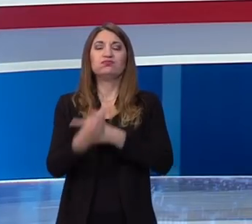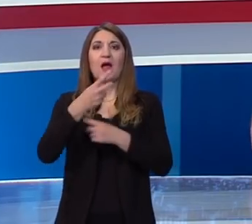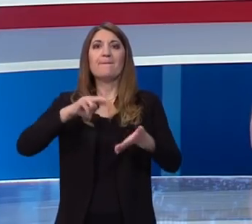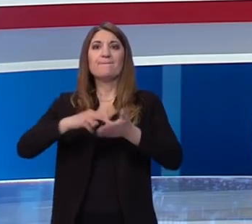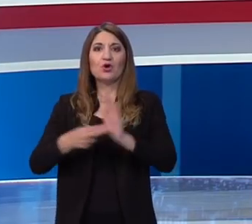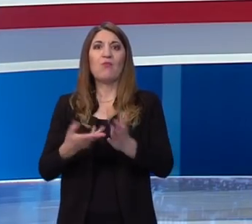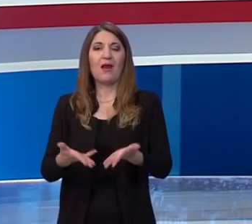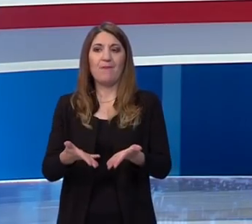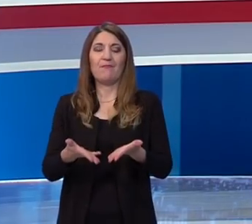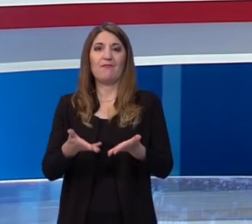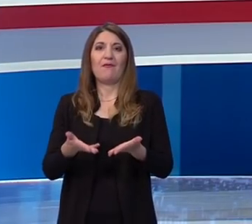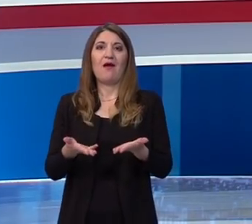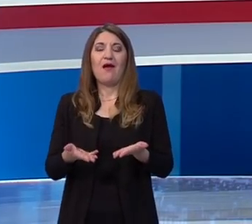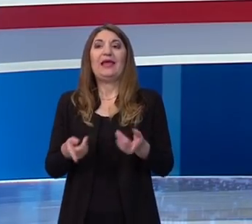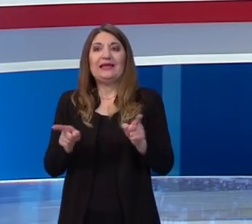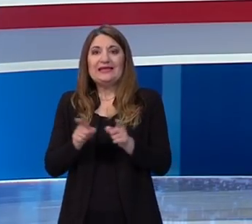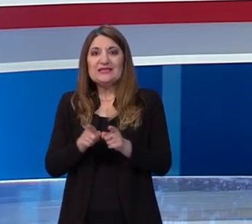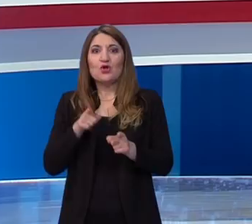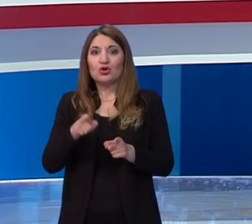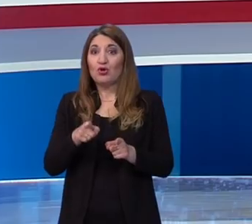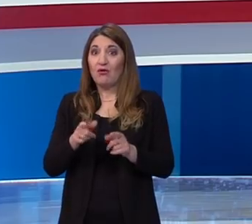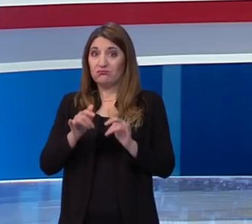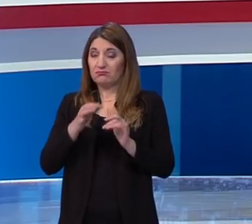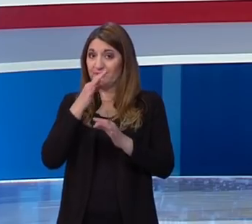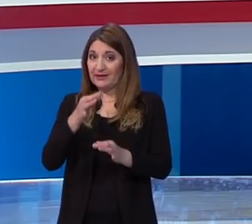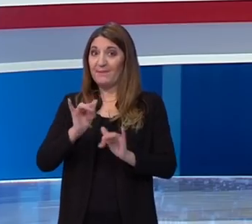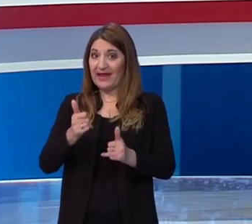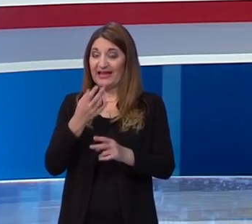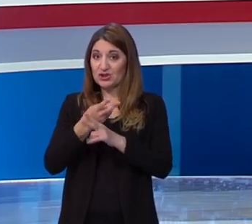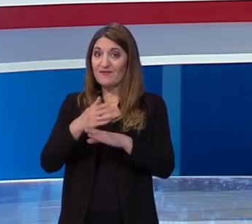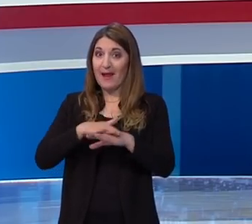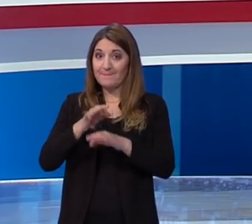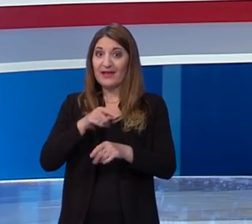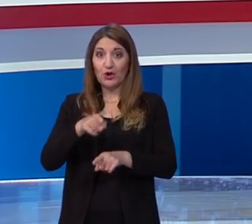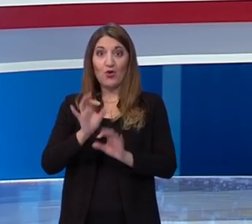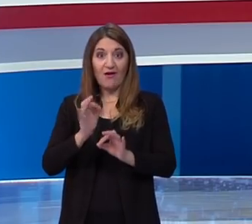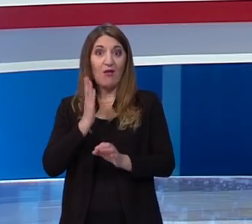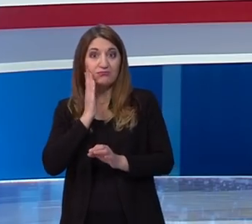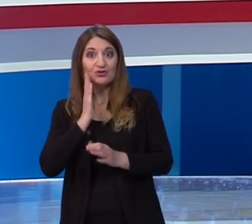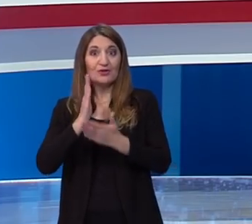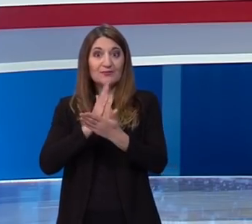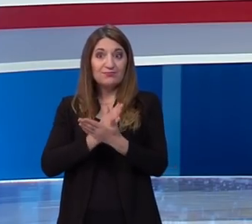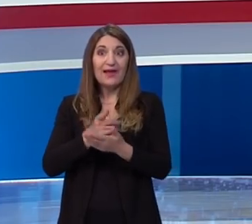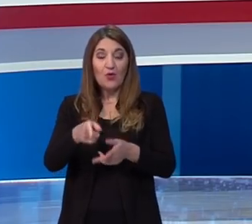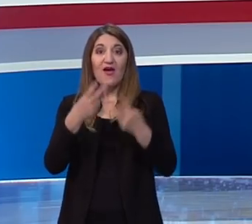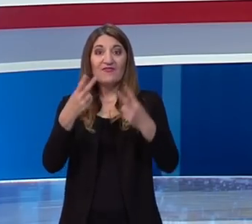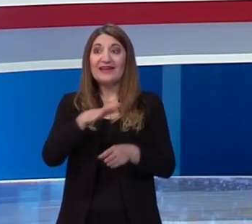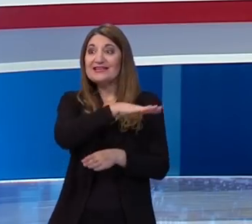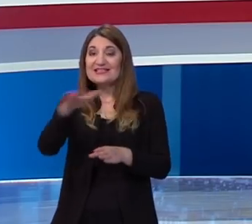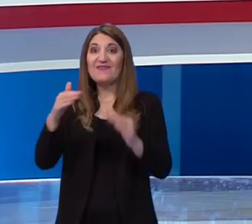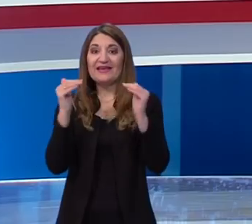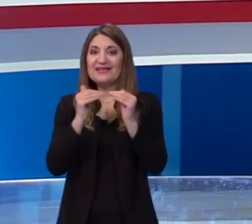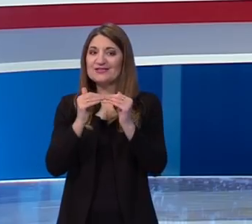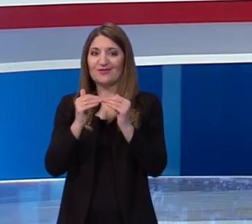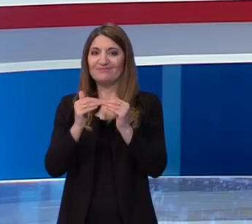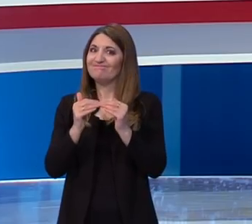fakultete. Također bi se doveli u pitanje je li državna matura tada ispravna i vrijedili ste kriteriji za sve ljude. Tada